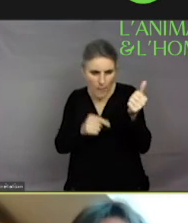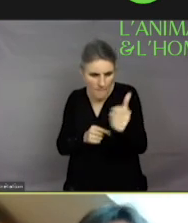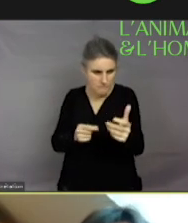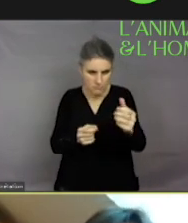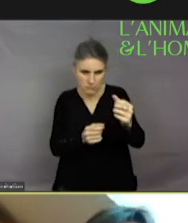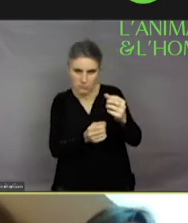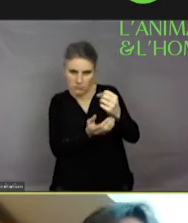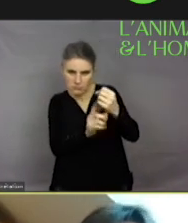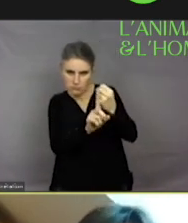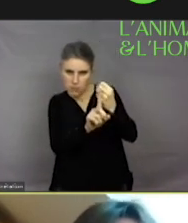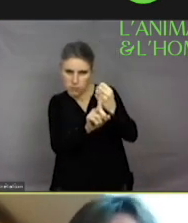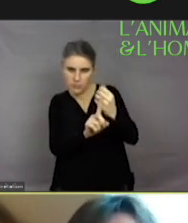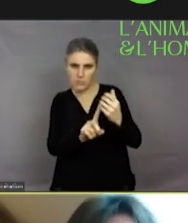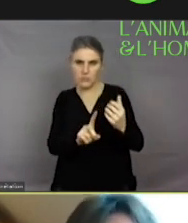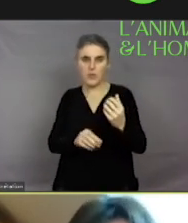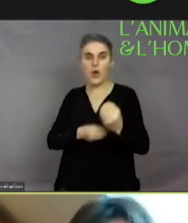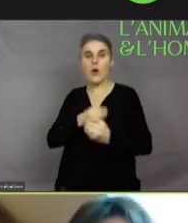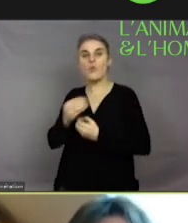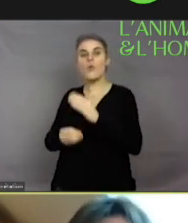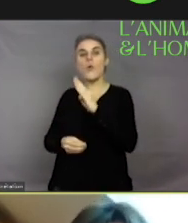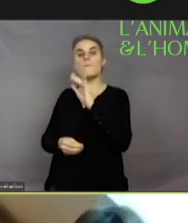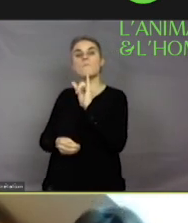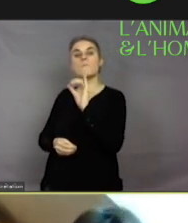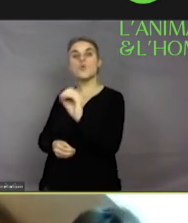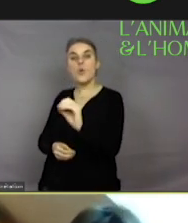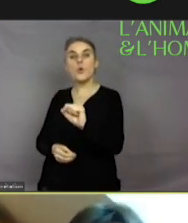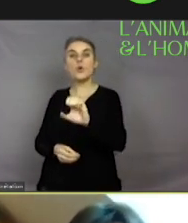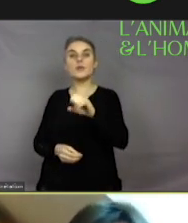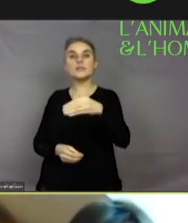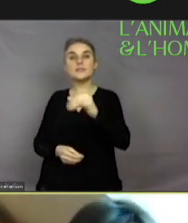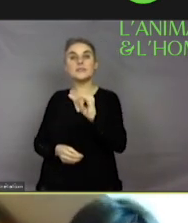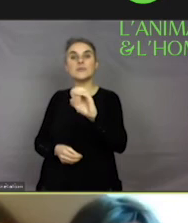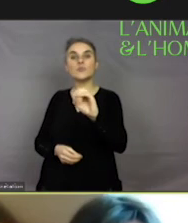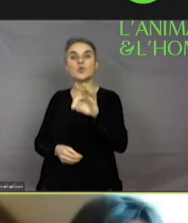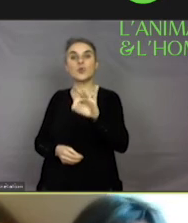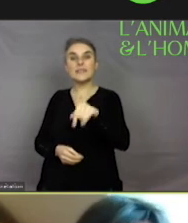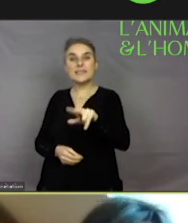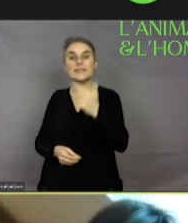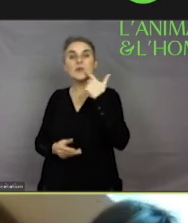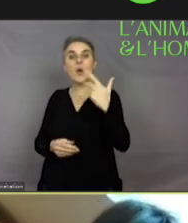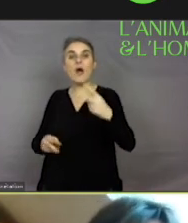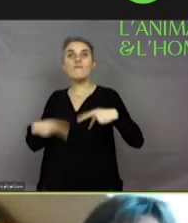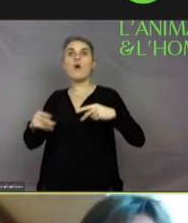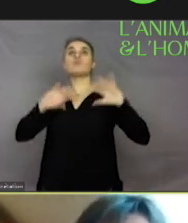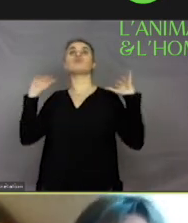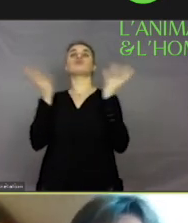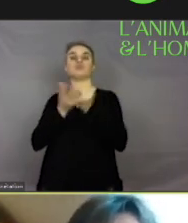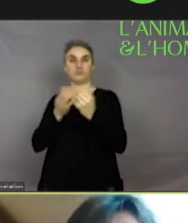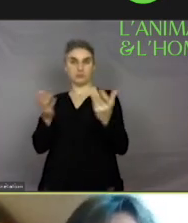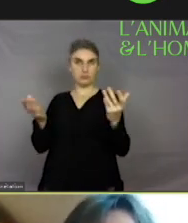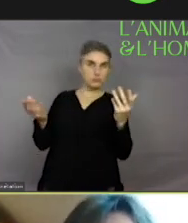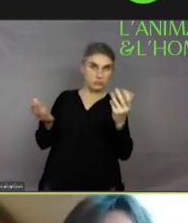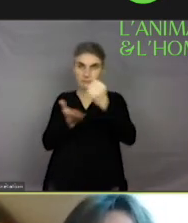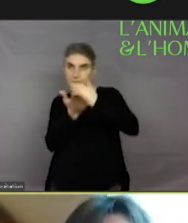On parle de biosémiotique quand on étudie tous les signes du vivant. Donc, nous, on se concentre sur le